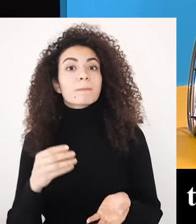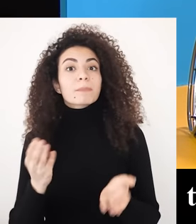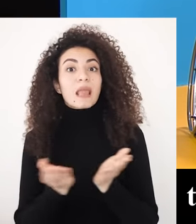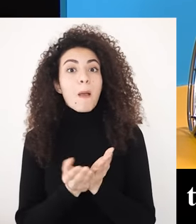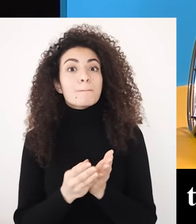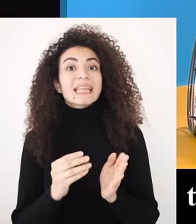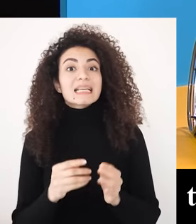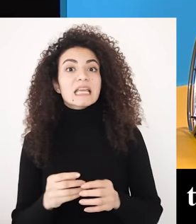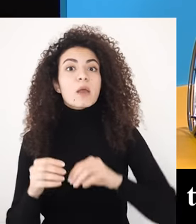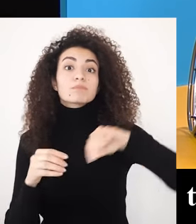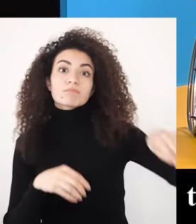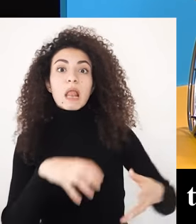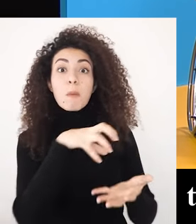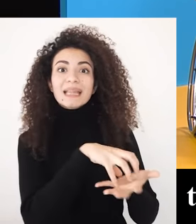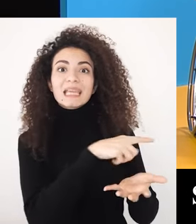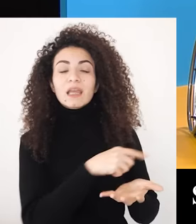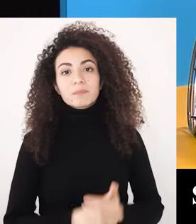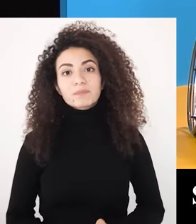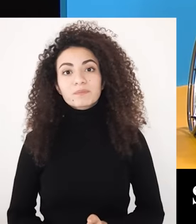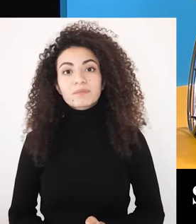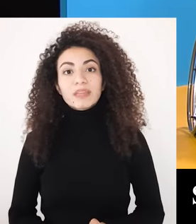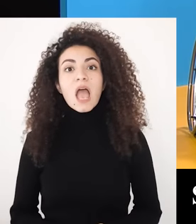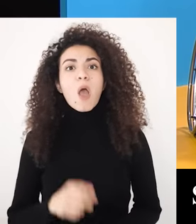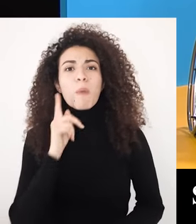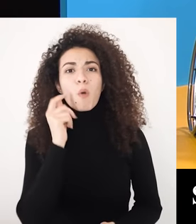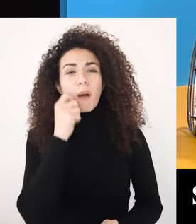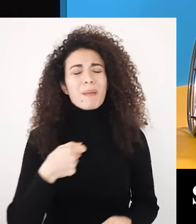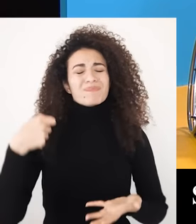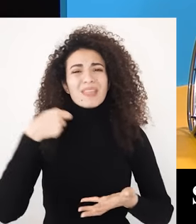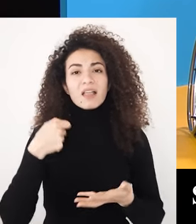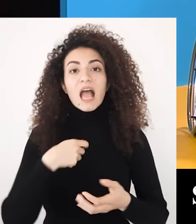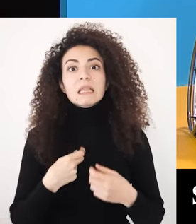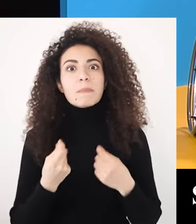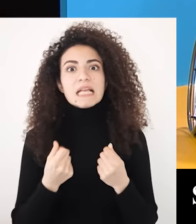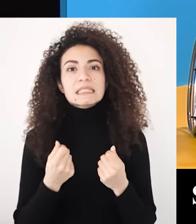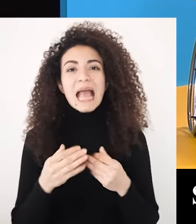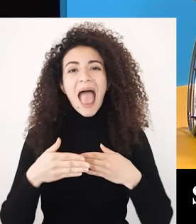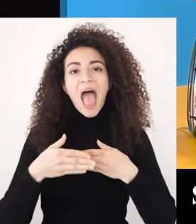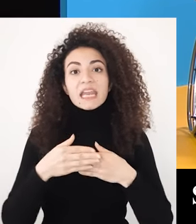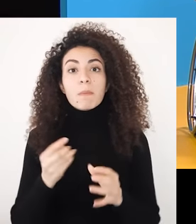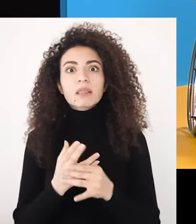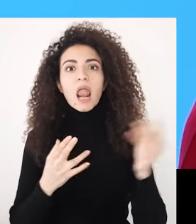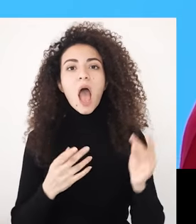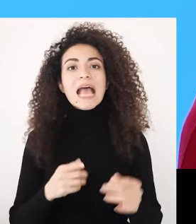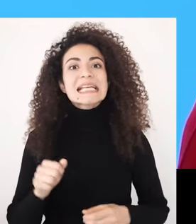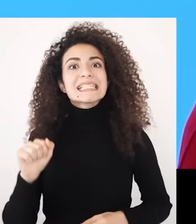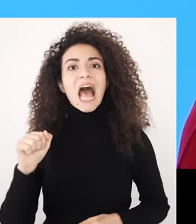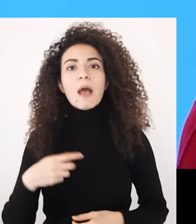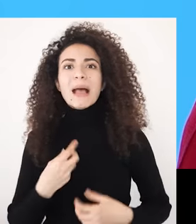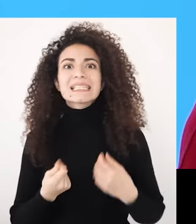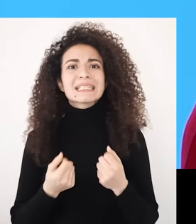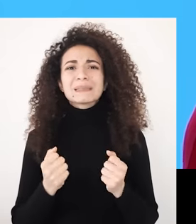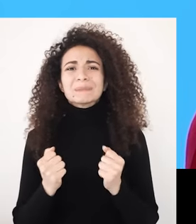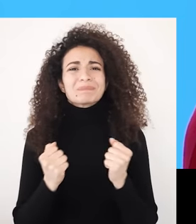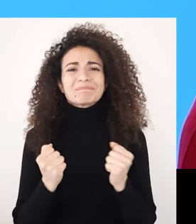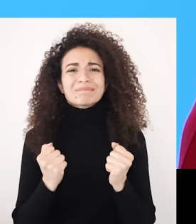علاقتهم حتى أنه كان ممكن يوصلوا للطلاق وهالشي ولد عن سارة شعور بالزنب بسبب حالة أهلها بعد فترة